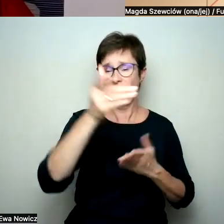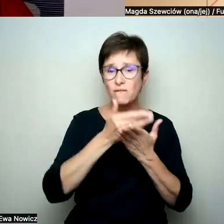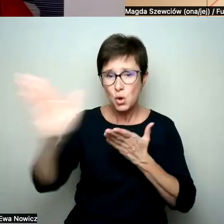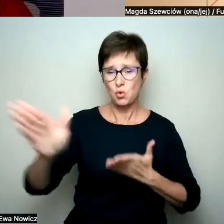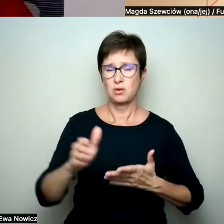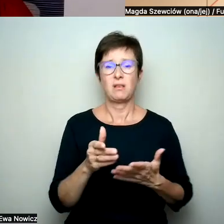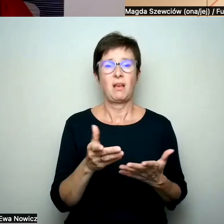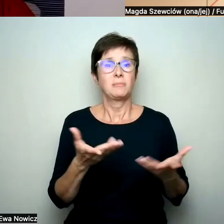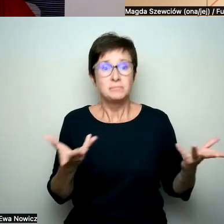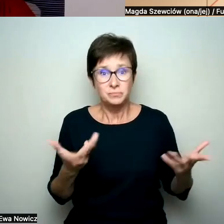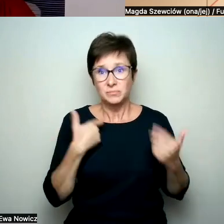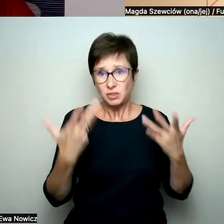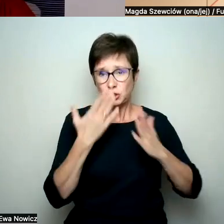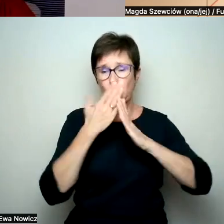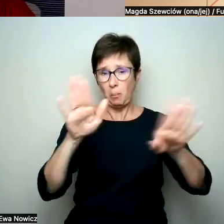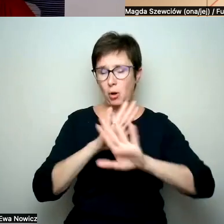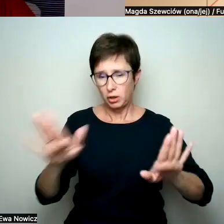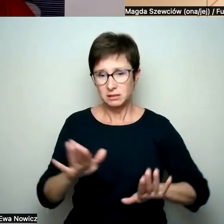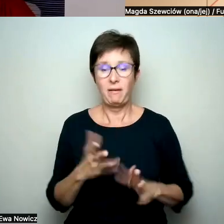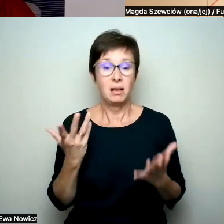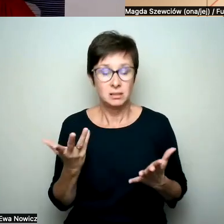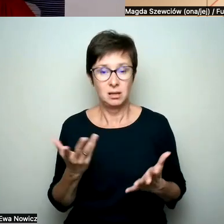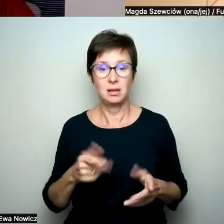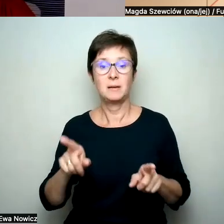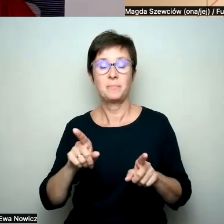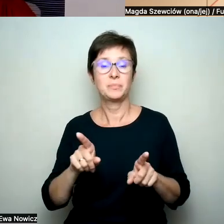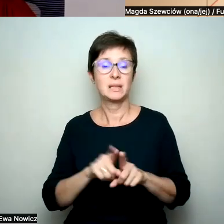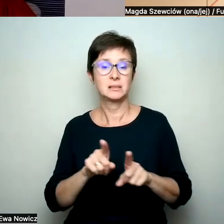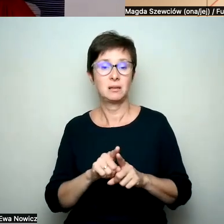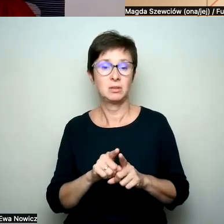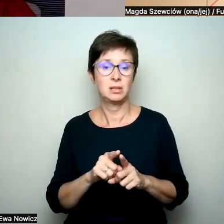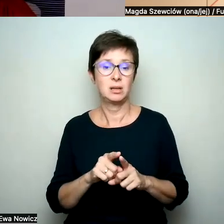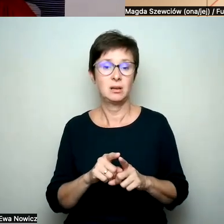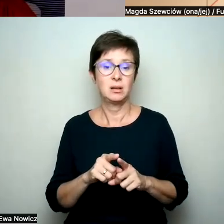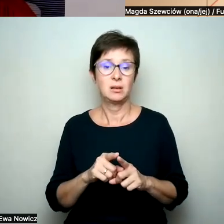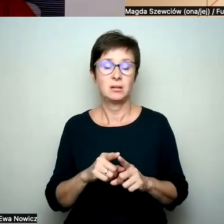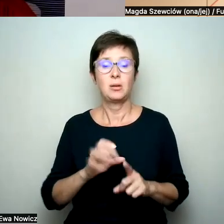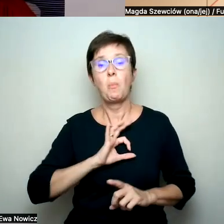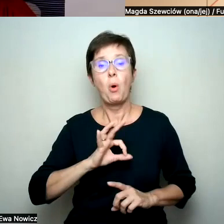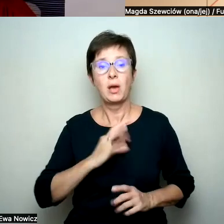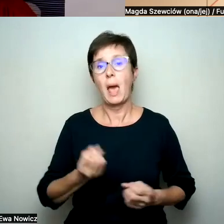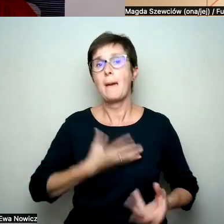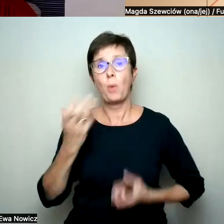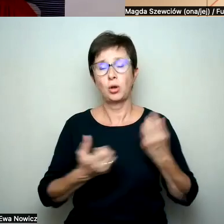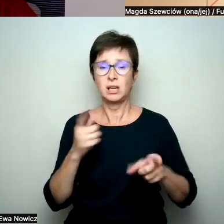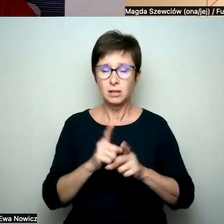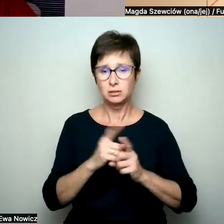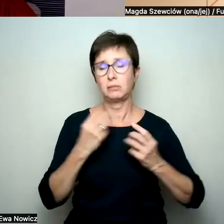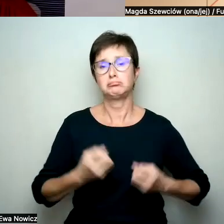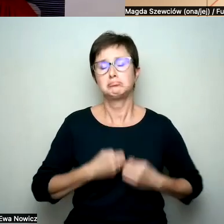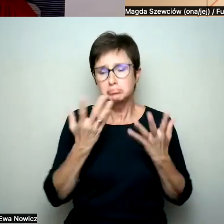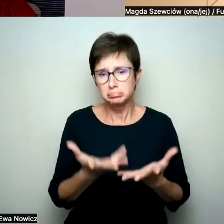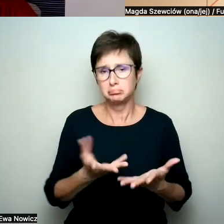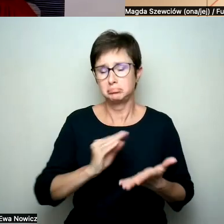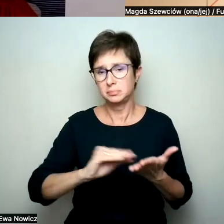mam też teksty, które są oparte tylko na emocjach jakichś tam moich osobistych. I myślę, że